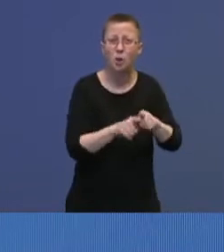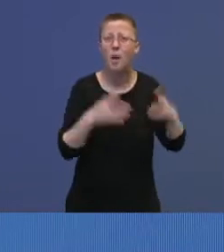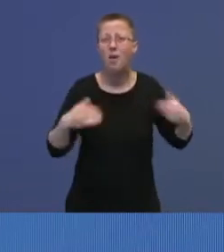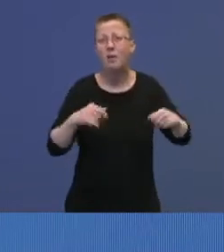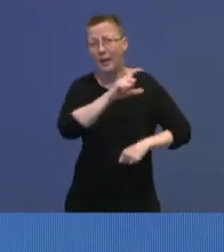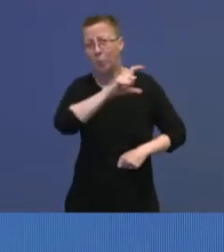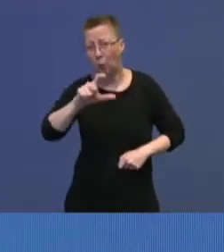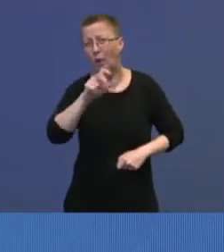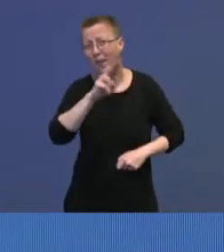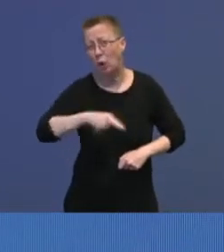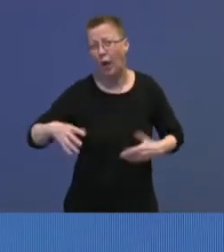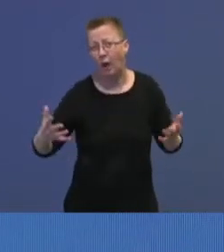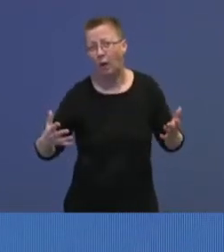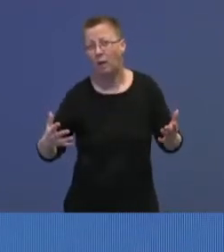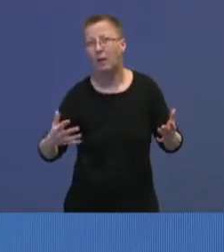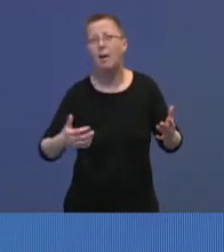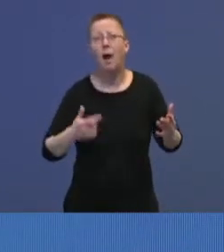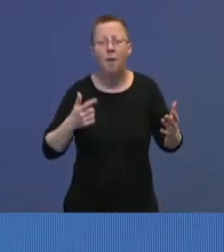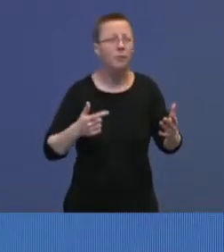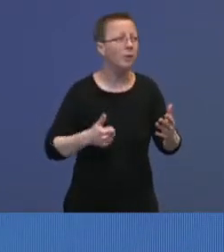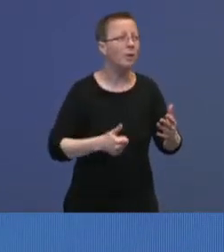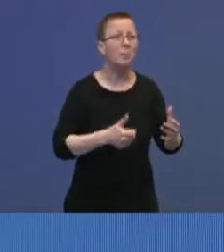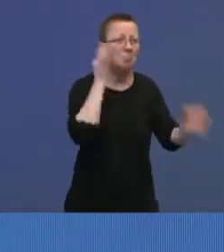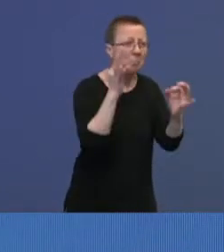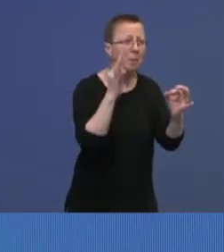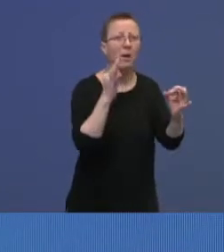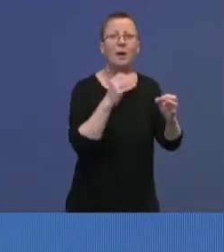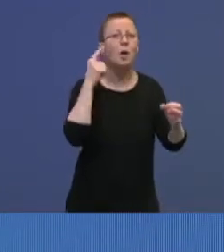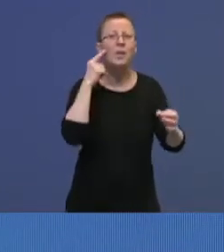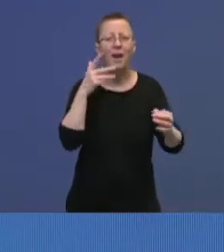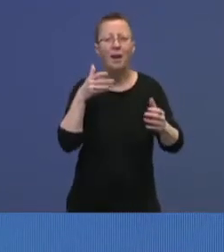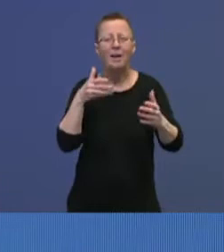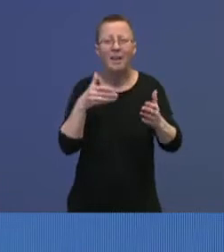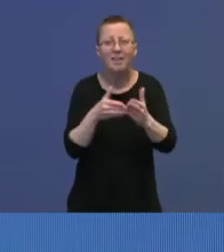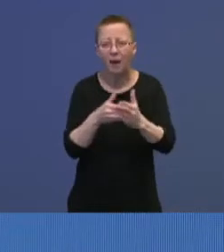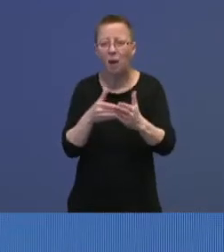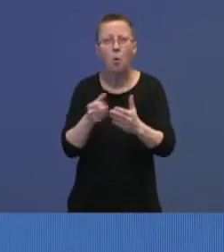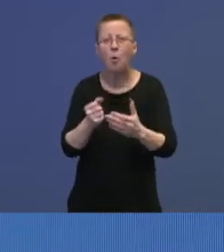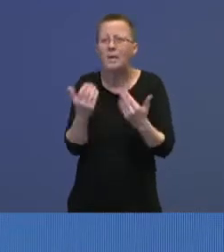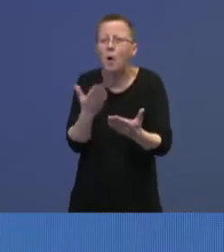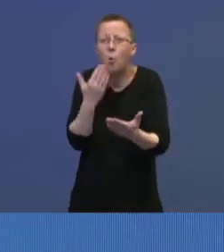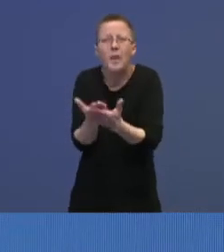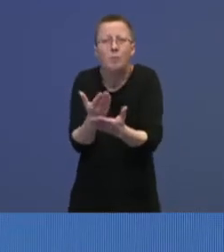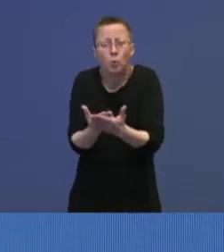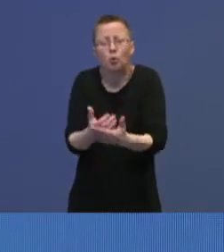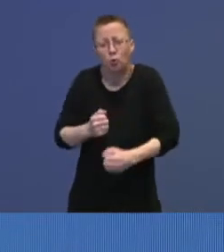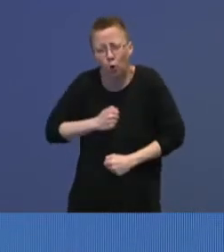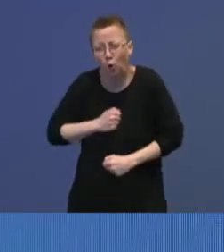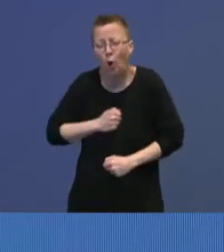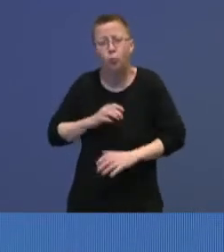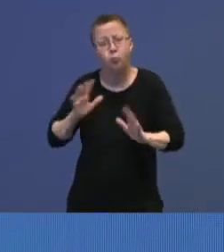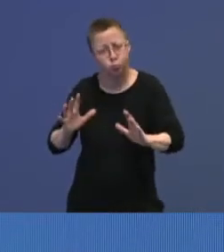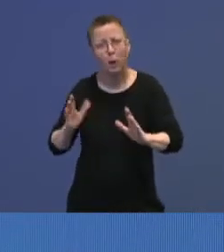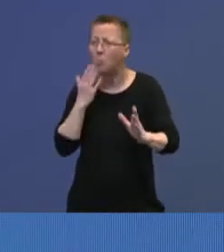Norge. Det beste må ikke bli det gode hos fiende. Det er trygt opphold på nøkternt vis vi skal